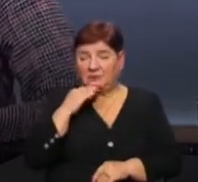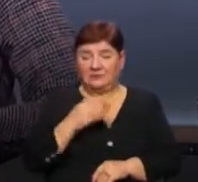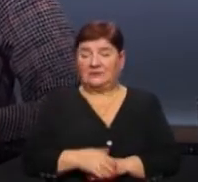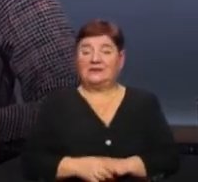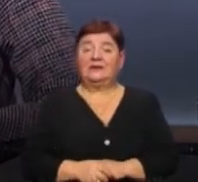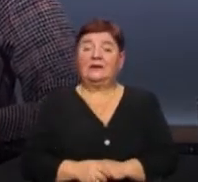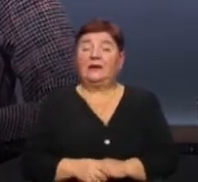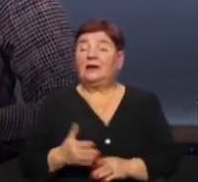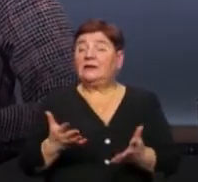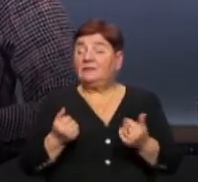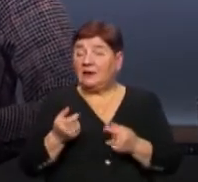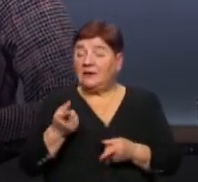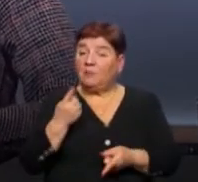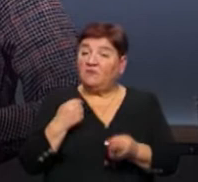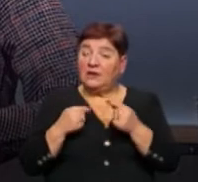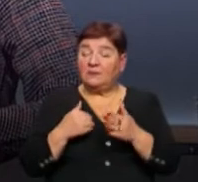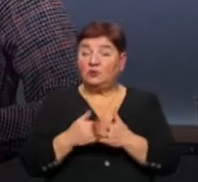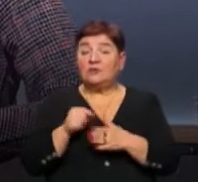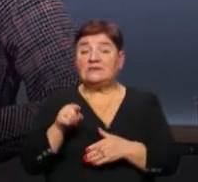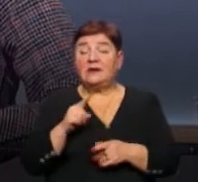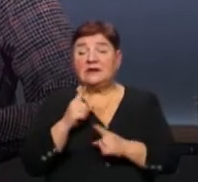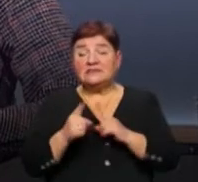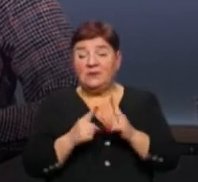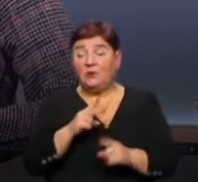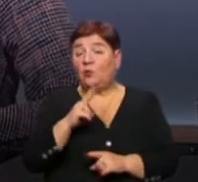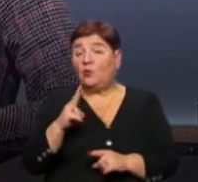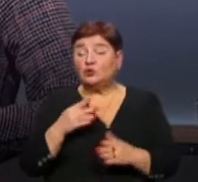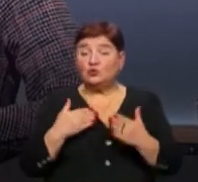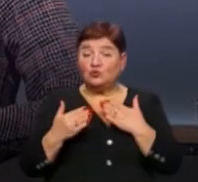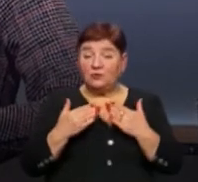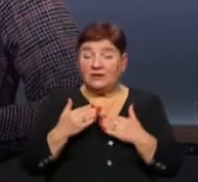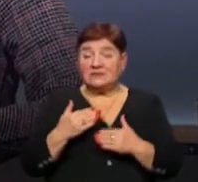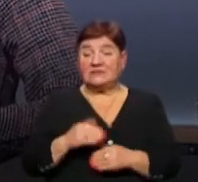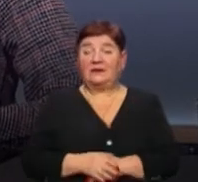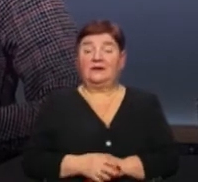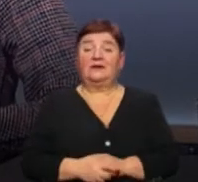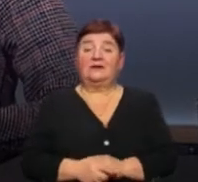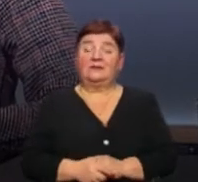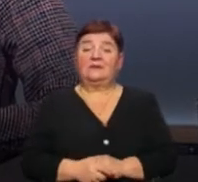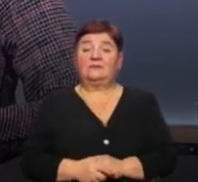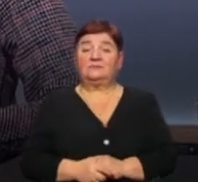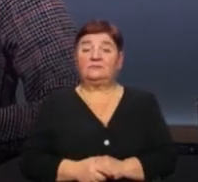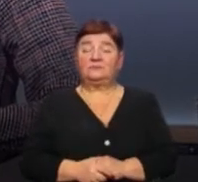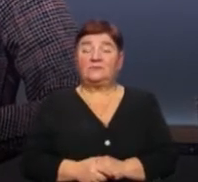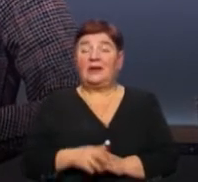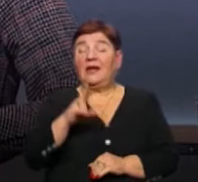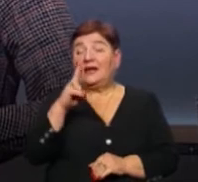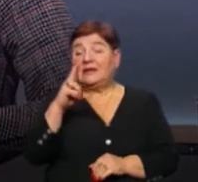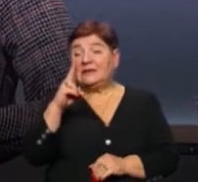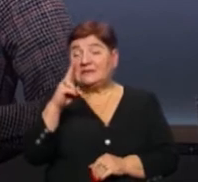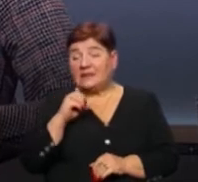чого, скажімо так. Давайте повернемось тоді ще більше до цих змін. Кого вони стосуються, в першу чергу, ці зміни? Це